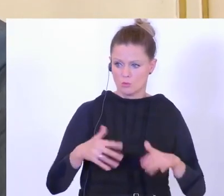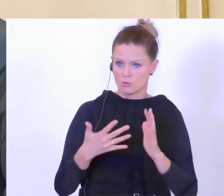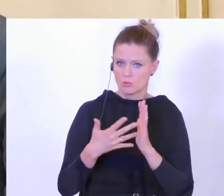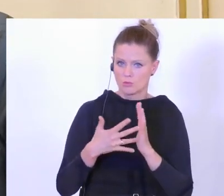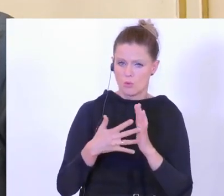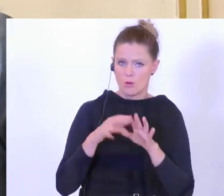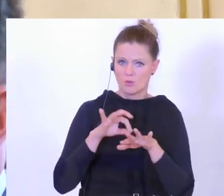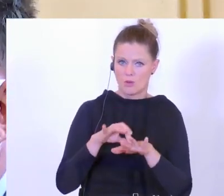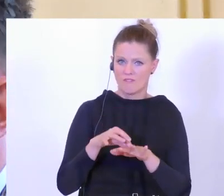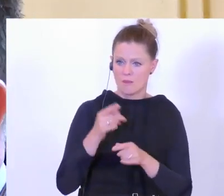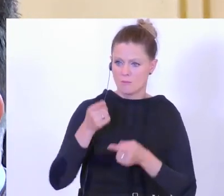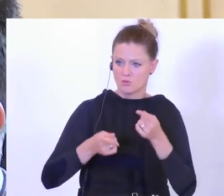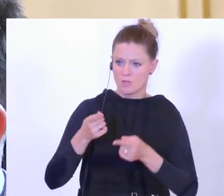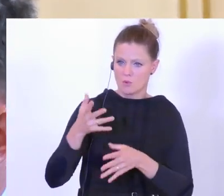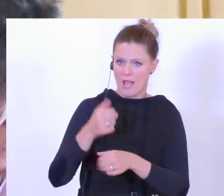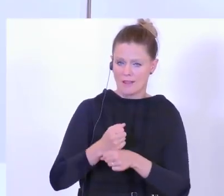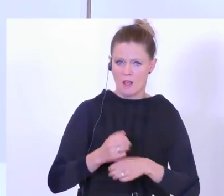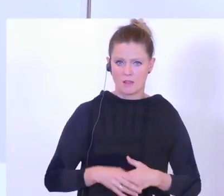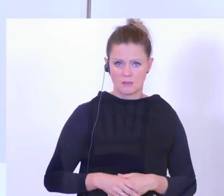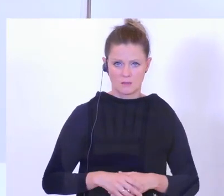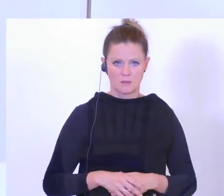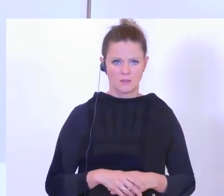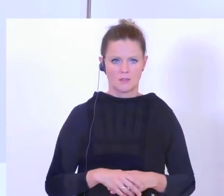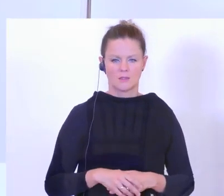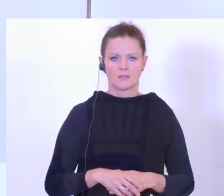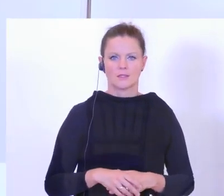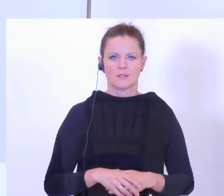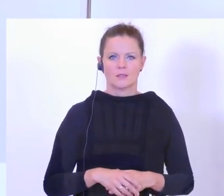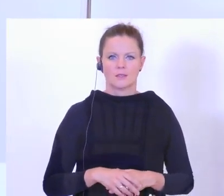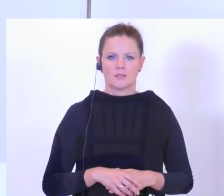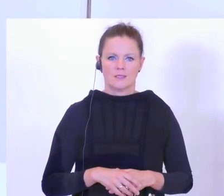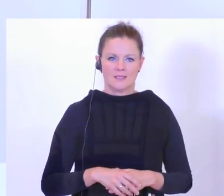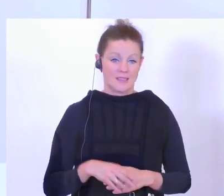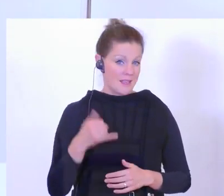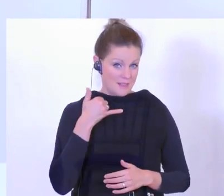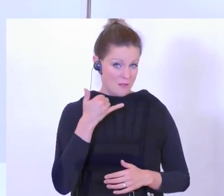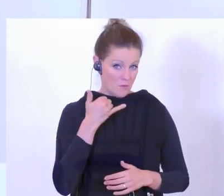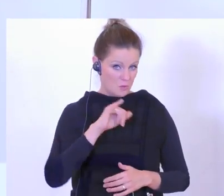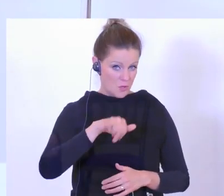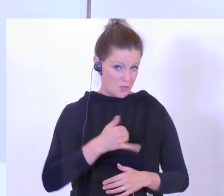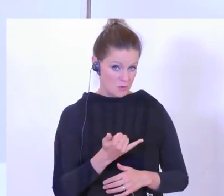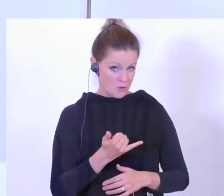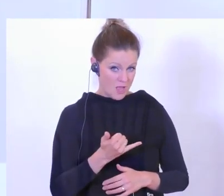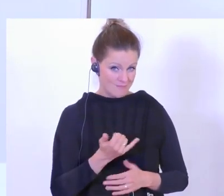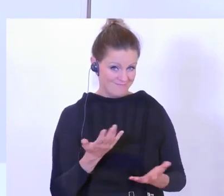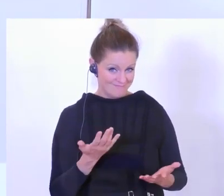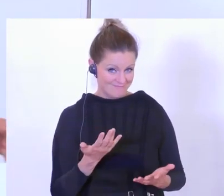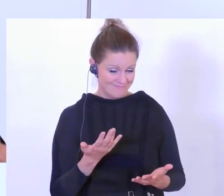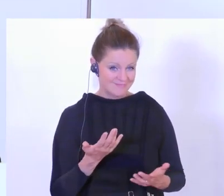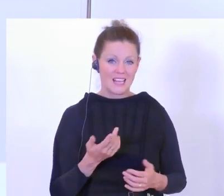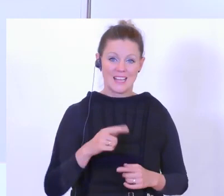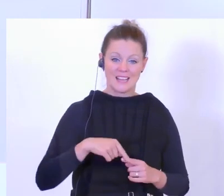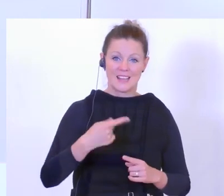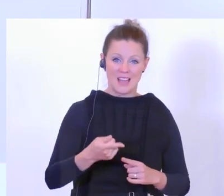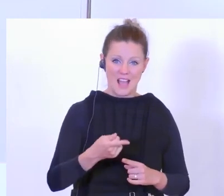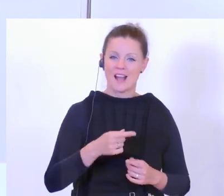sorgen, dass diese Bestimmungen eingehalten werden. Also da habe ich jetzt sozusagen den Telefonjoker, da kann ich mich darauf jetzt verweisen, dass die Pressekonferenz